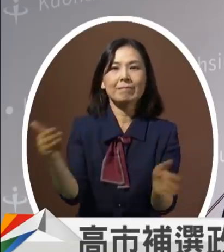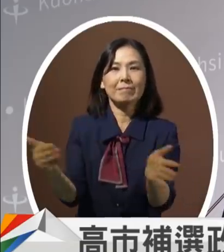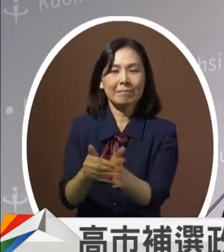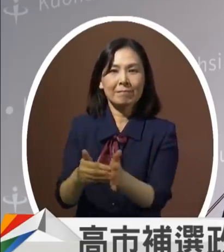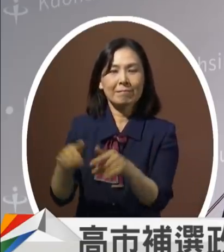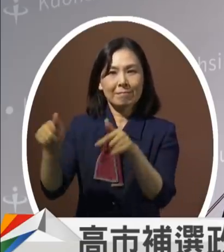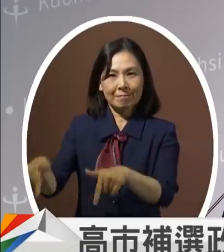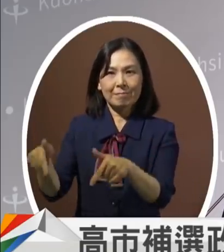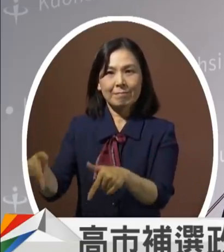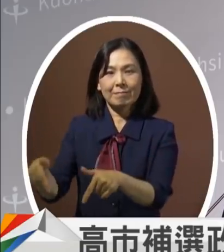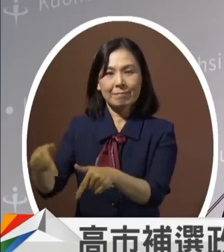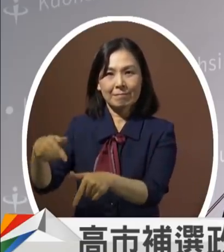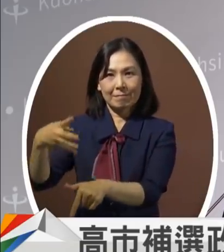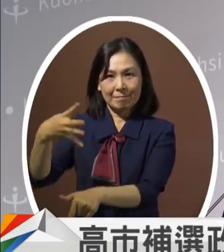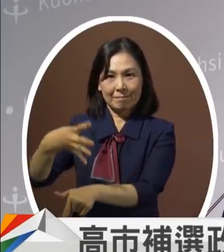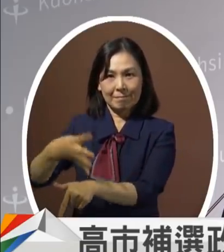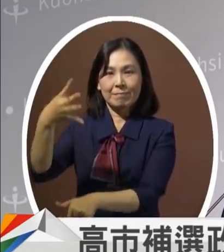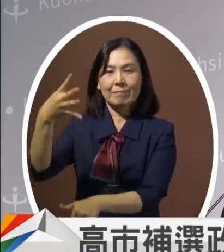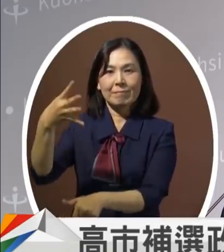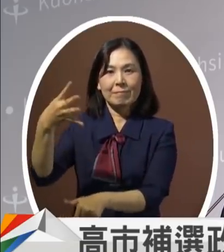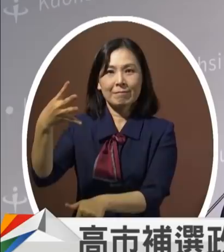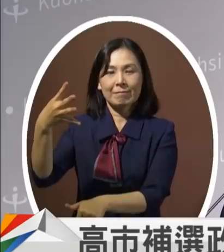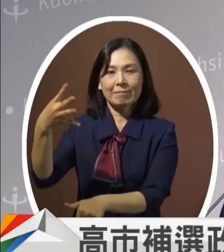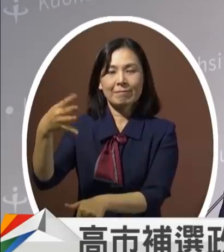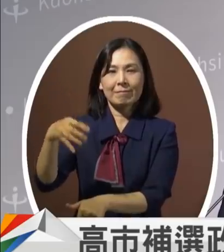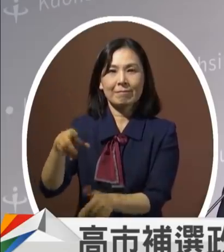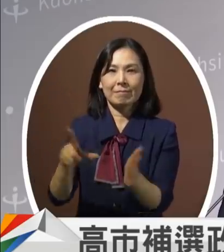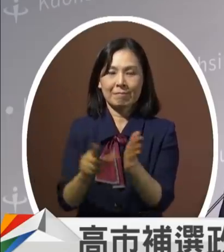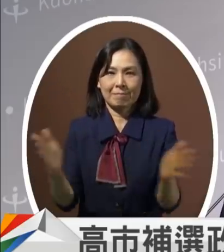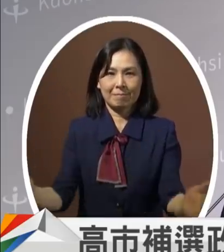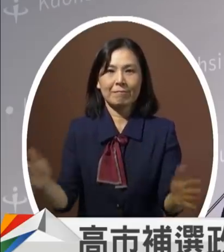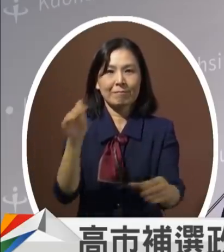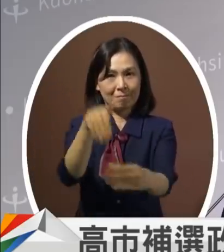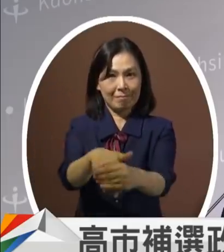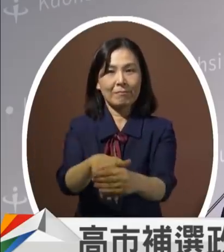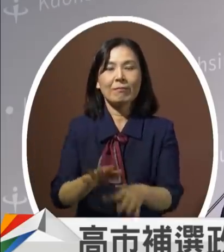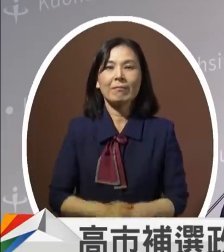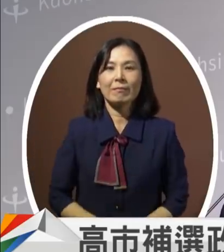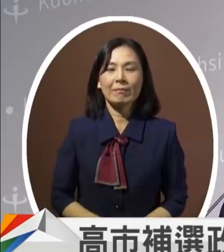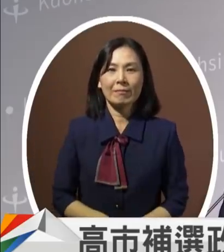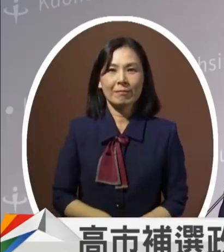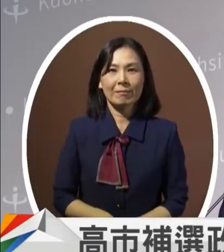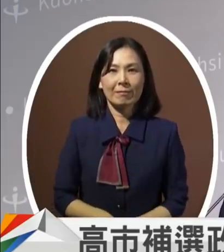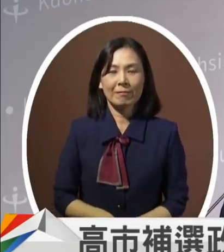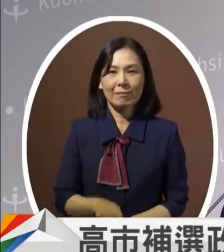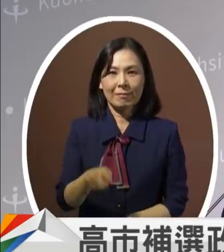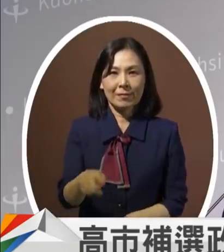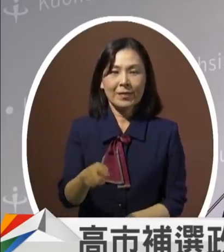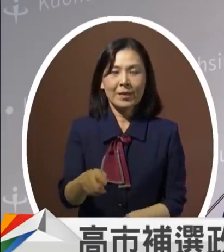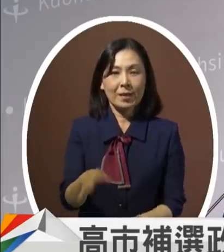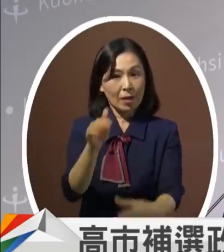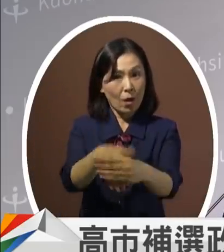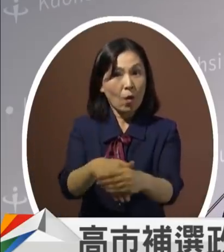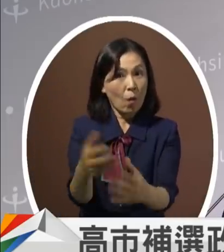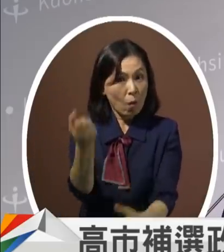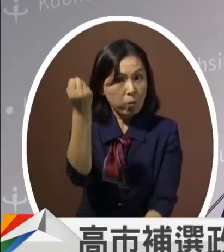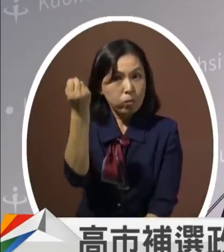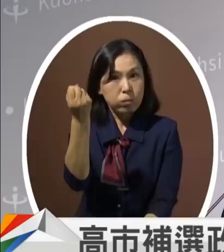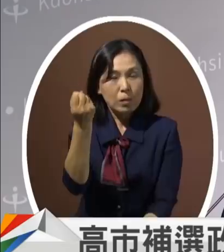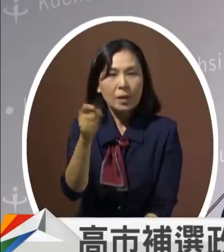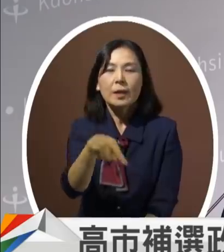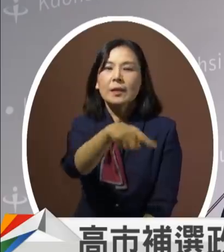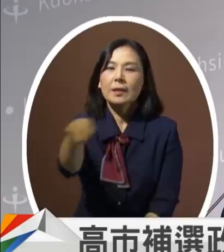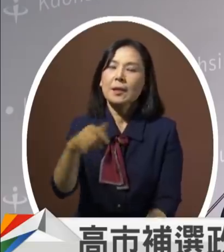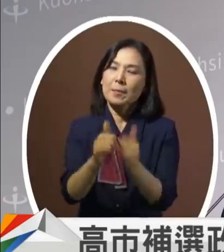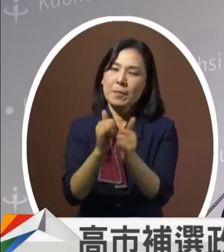到下午4点截止请指选举权是公